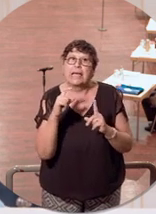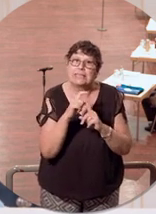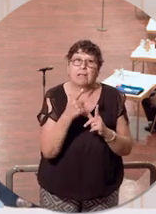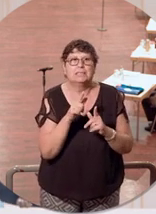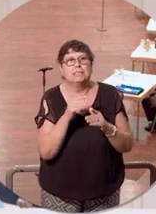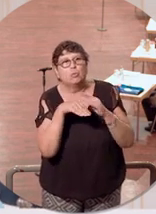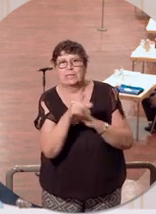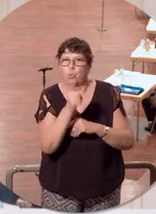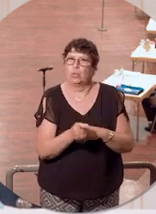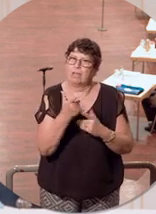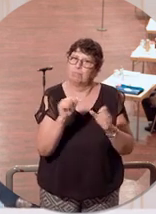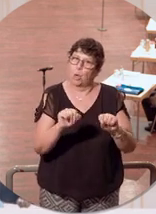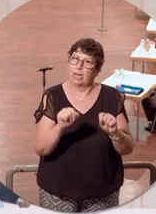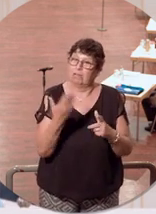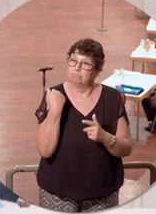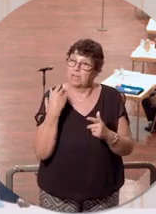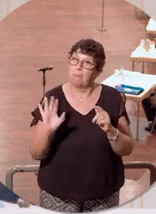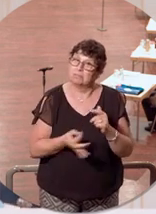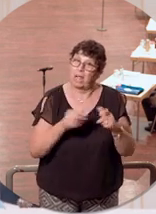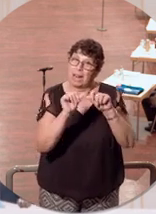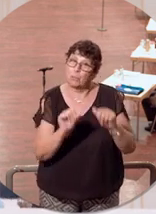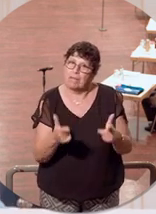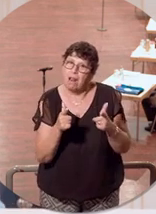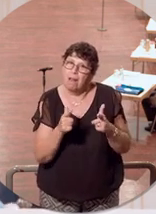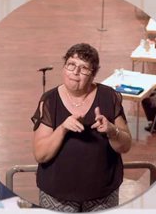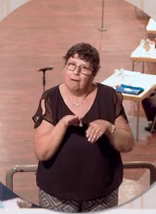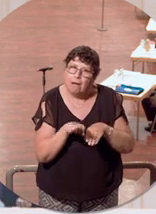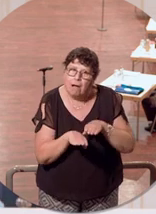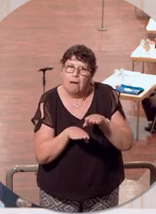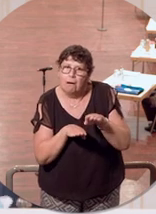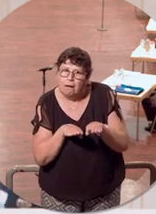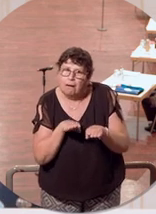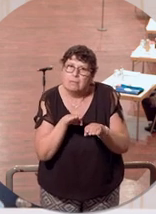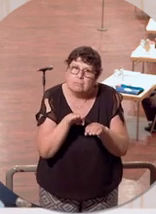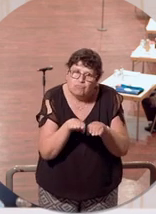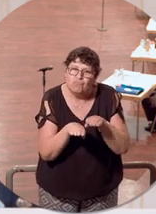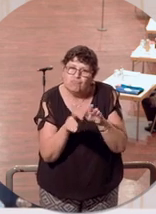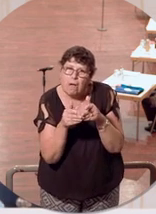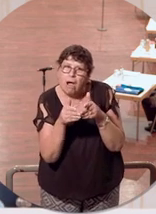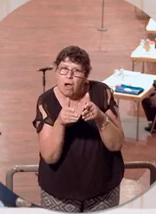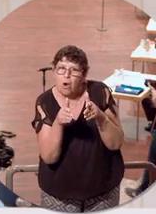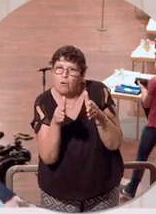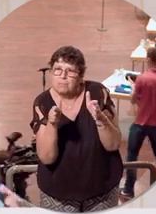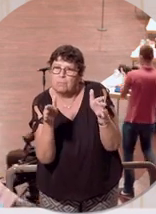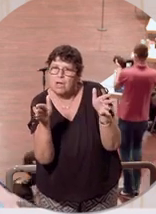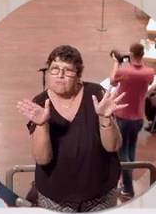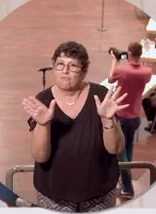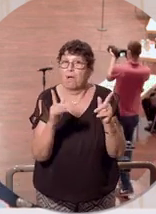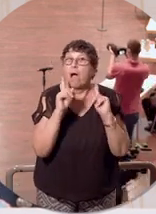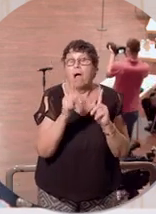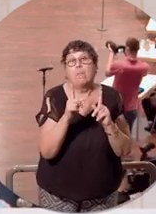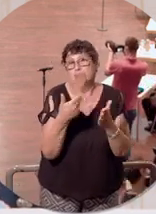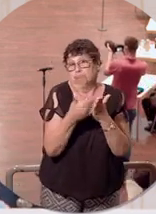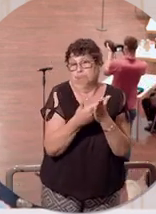waren. Das Saarland-Modell, es sah vorsichtige Öffnungsschritte vor, diese aber natürlich immer unter Vorlage eines negativen